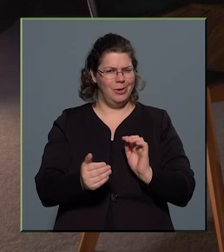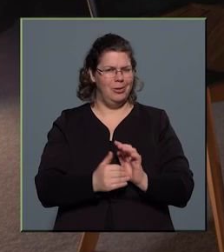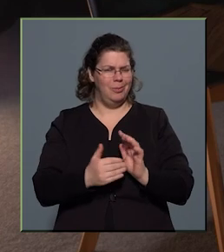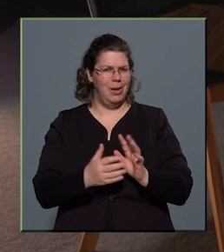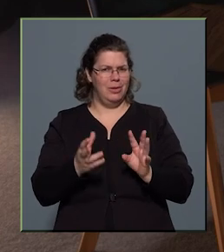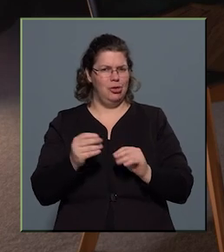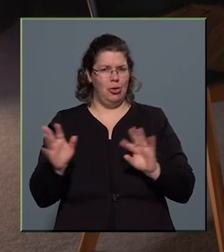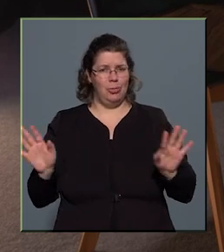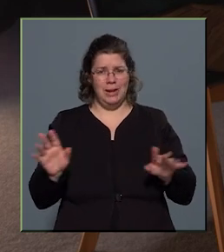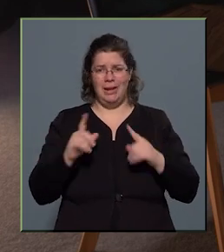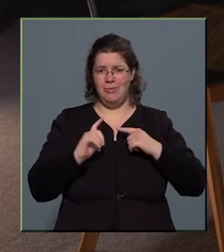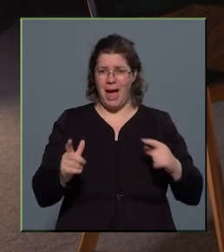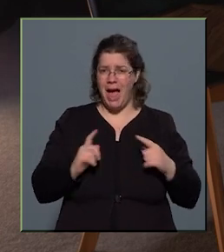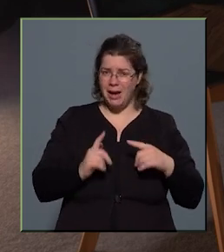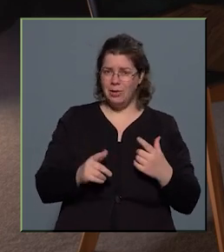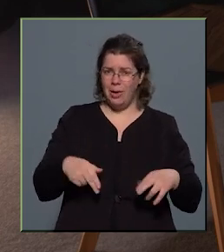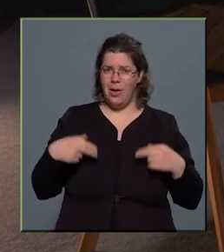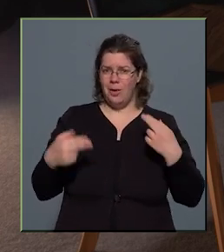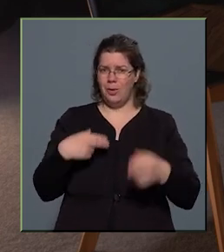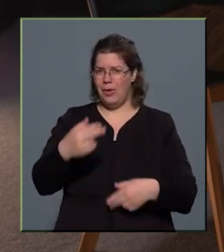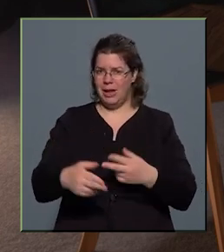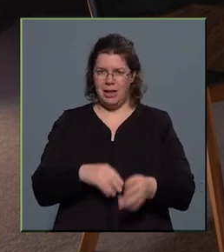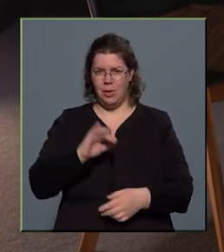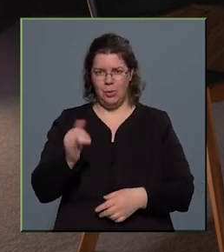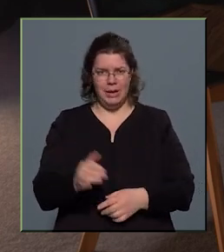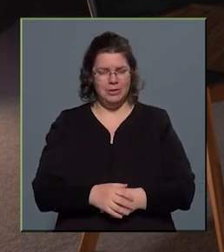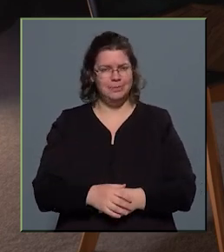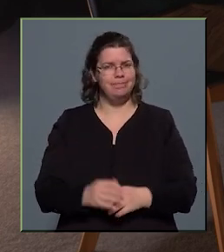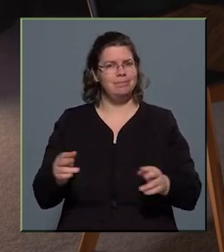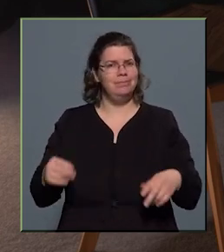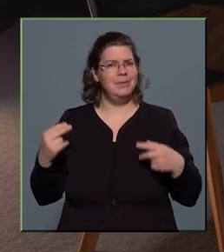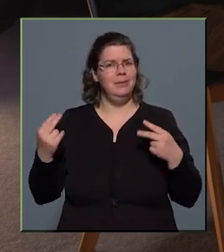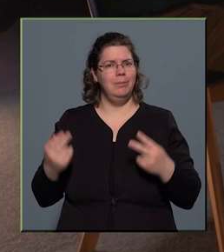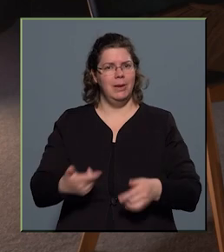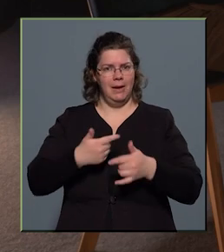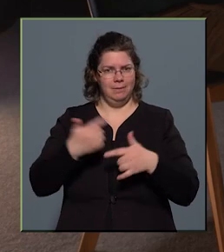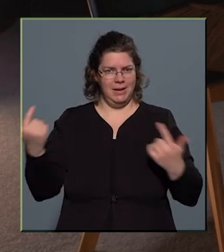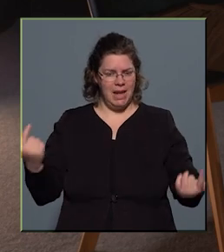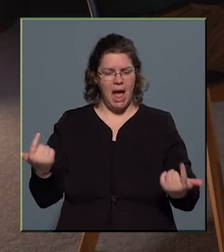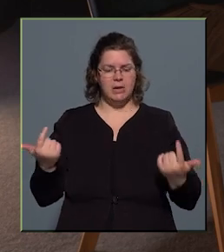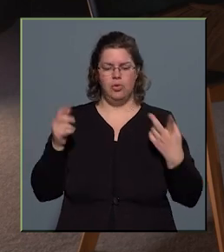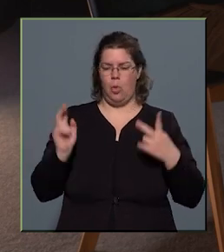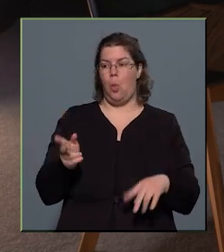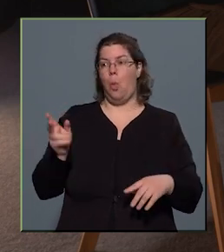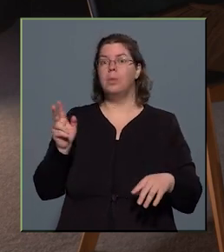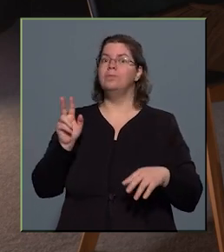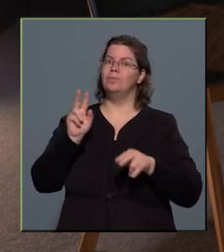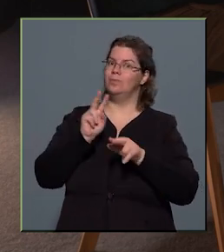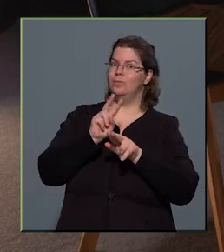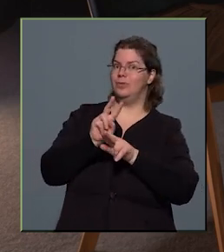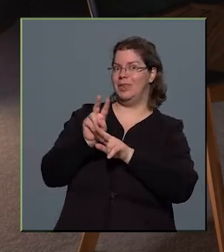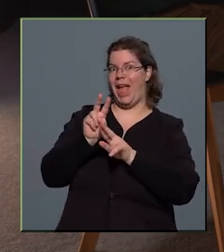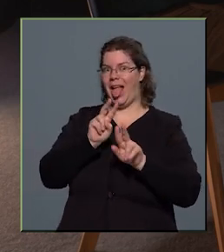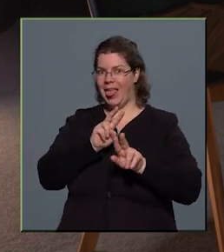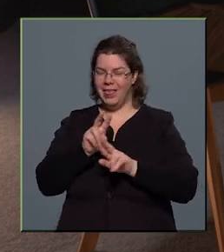minden várható a következőkben is. Miután világos, hogy figyelő tekinteted, de